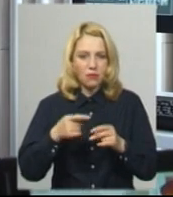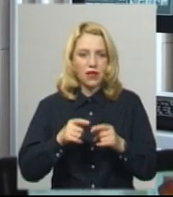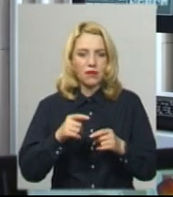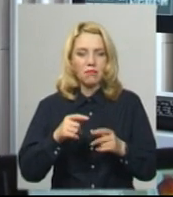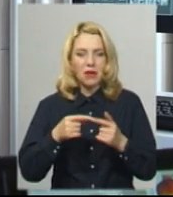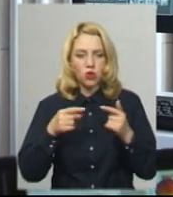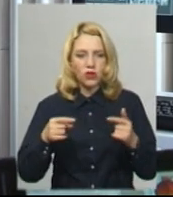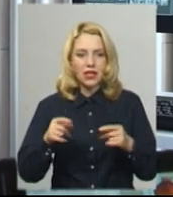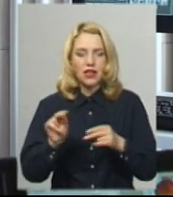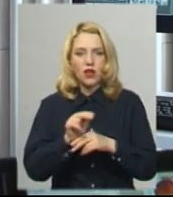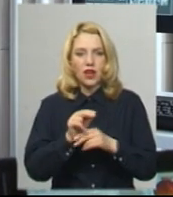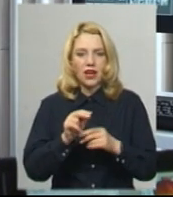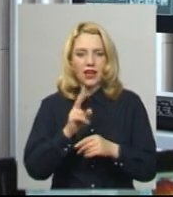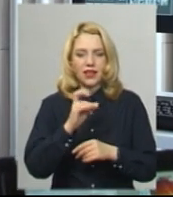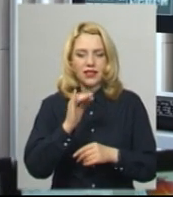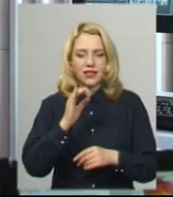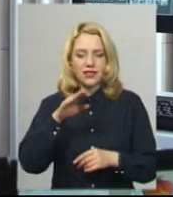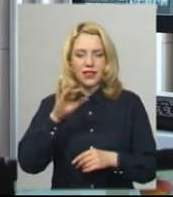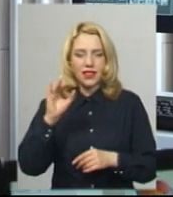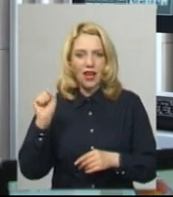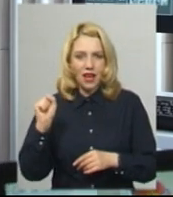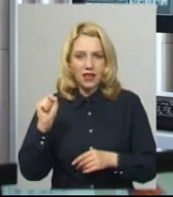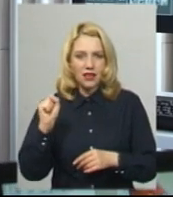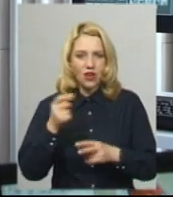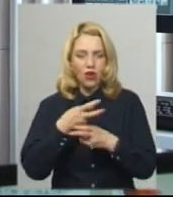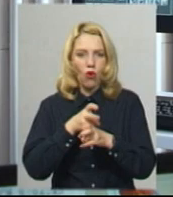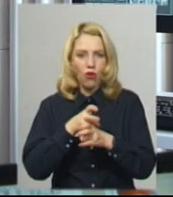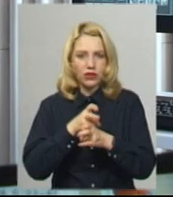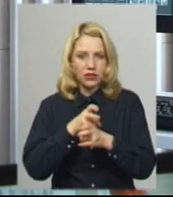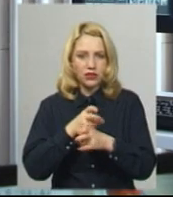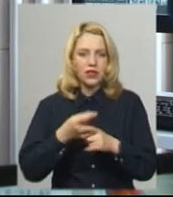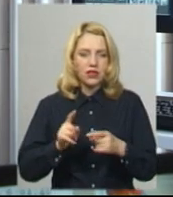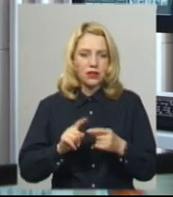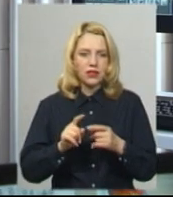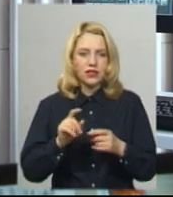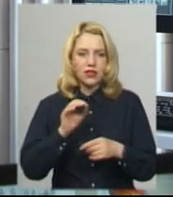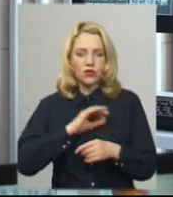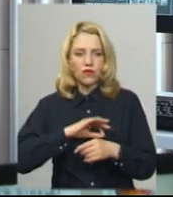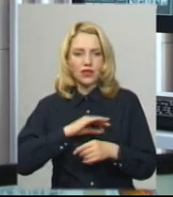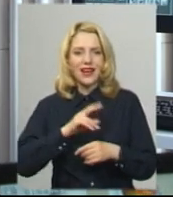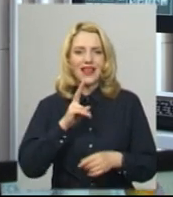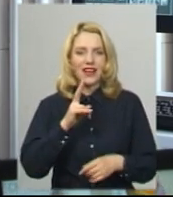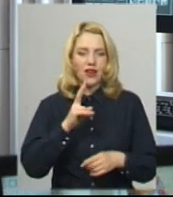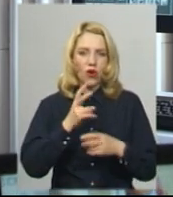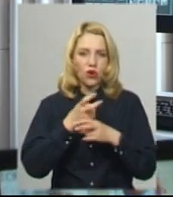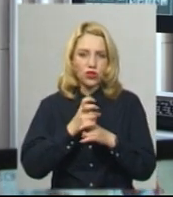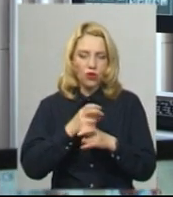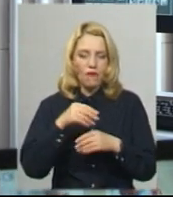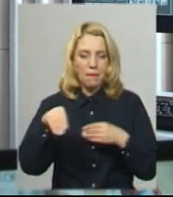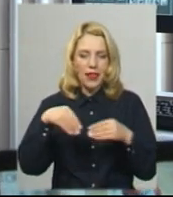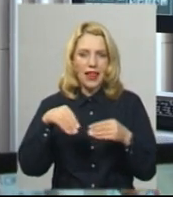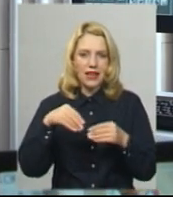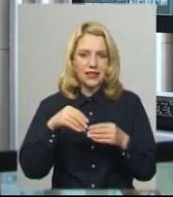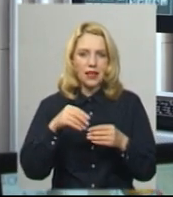лікування кісткових кіст, будь-яких локалізацій, розмірів з застосуванням кісткової пластики, це